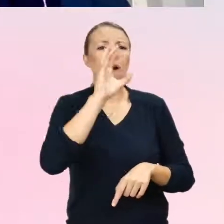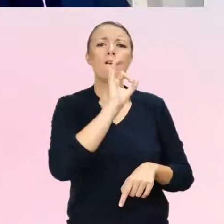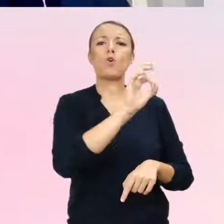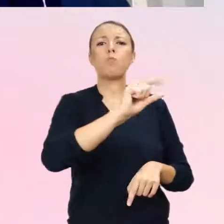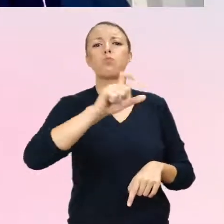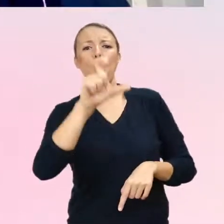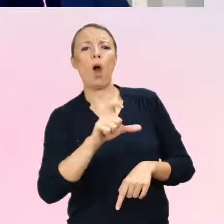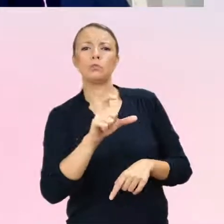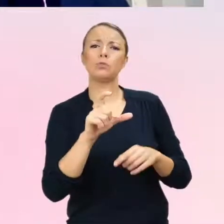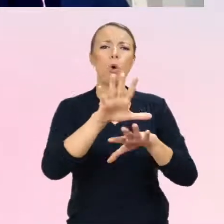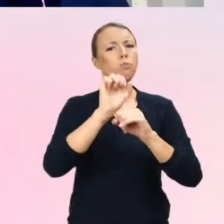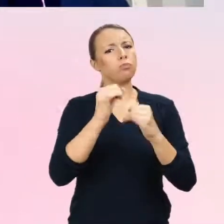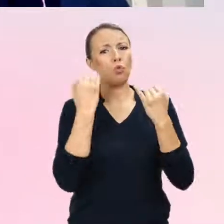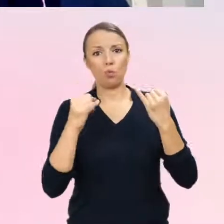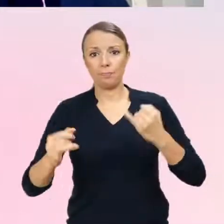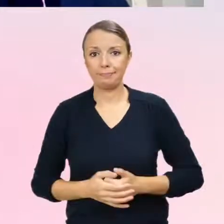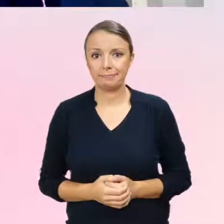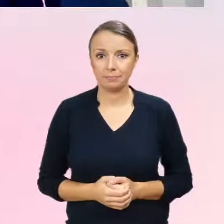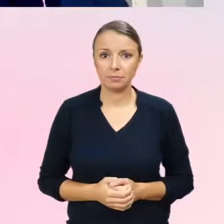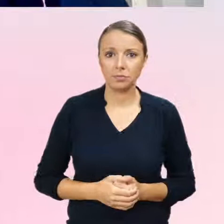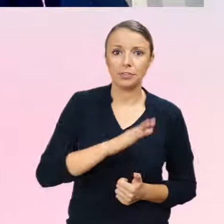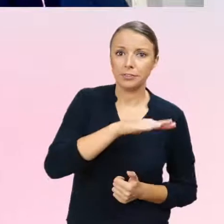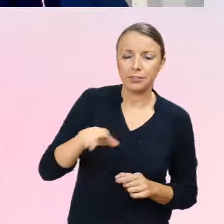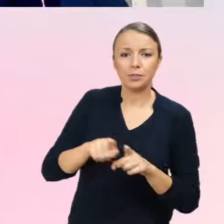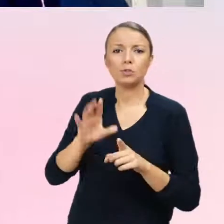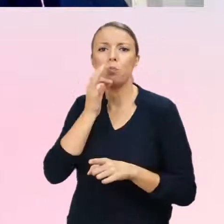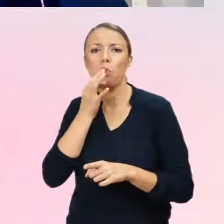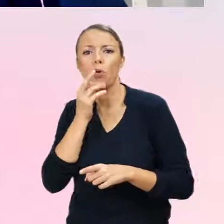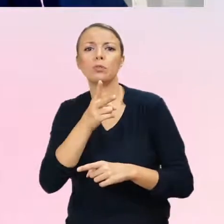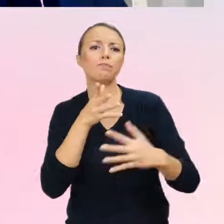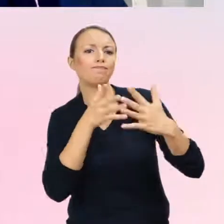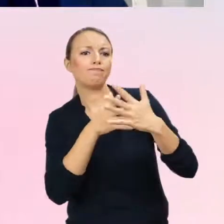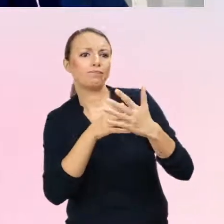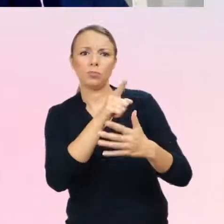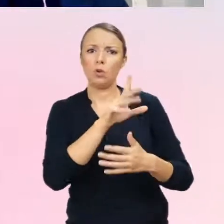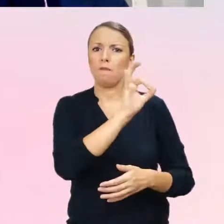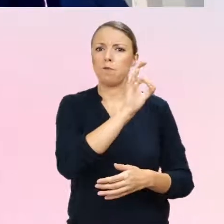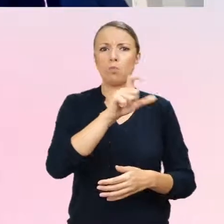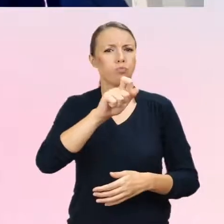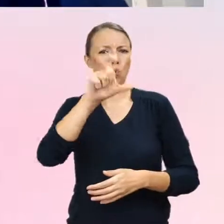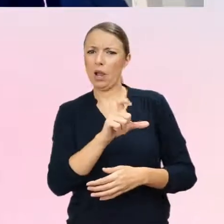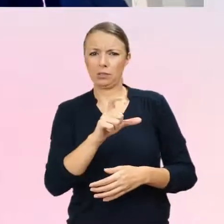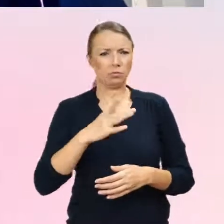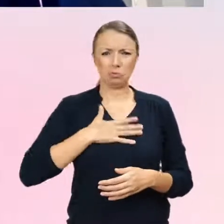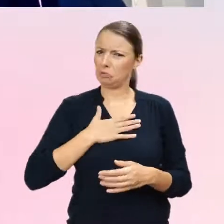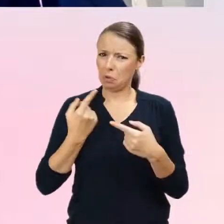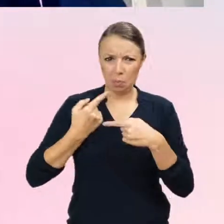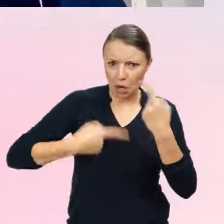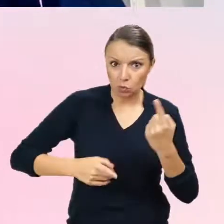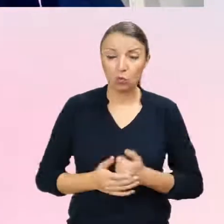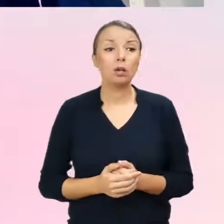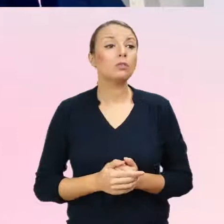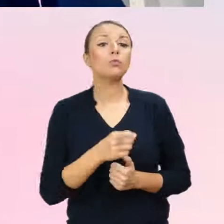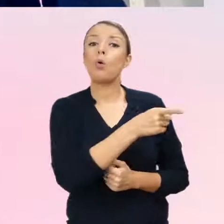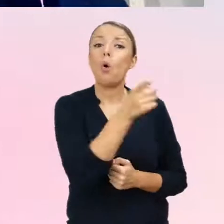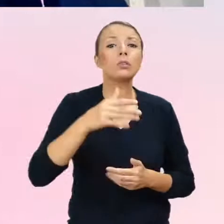Dzieci i młodzież diagnozowane z powodu niezgodności płci wykazują często zachowania niezgodne